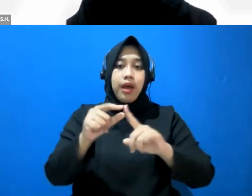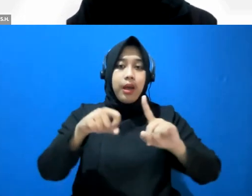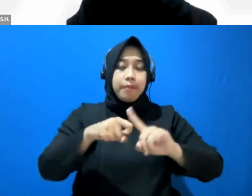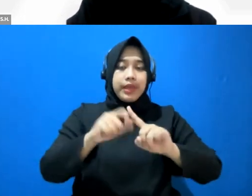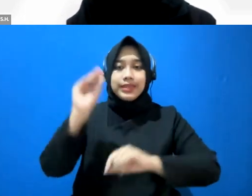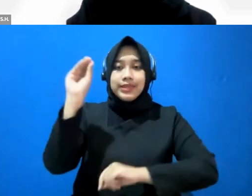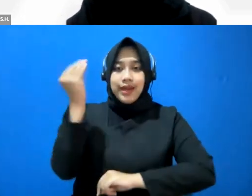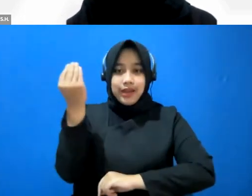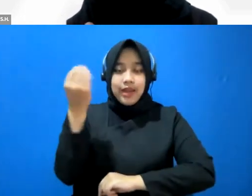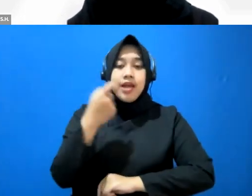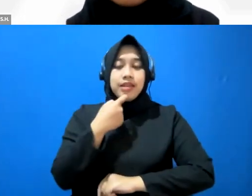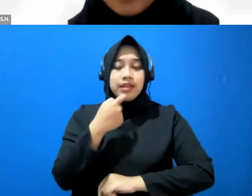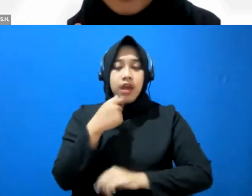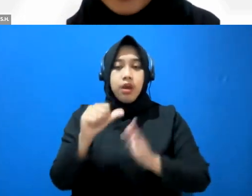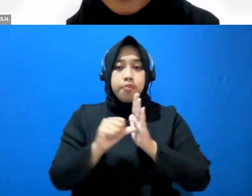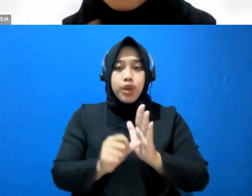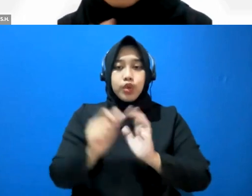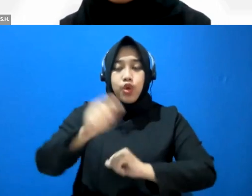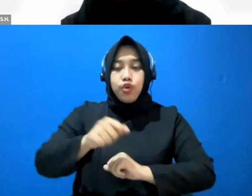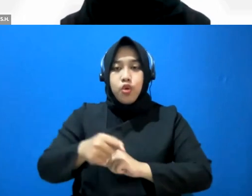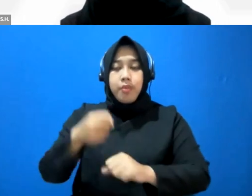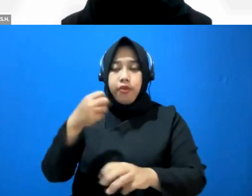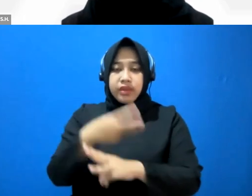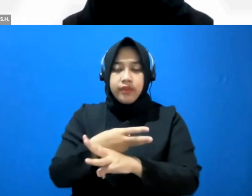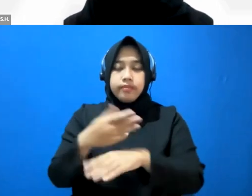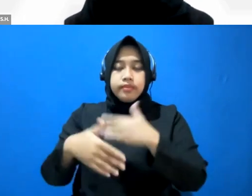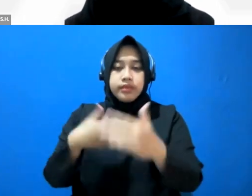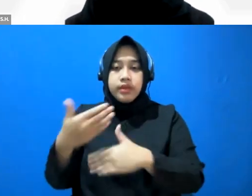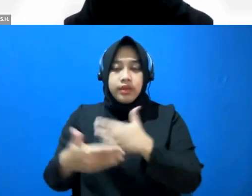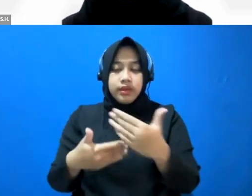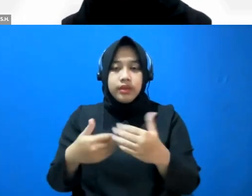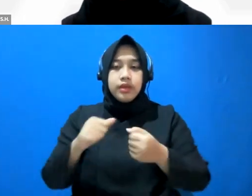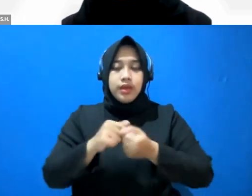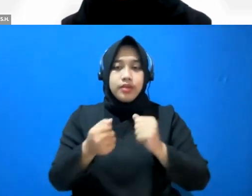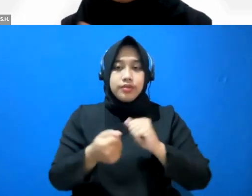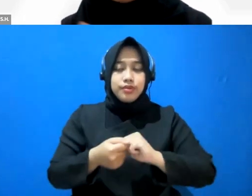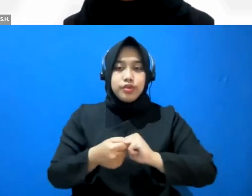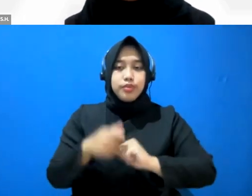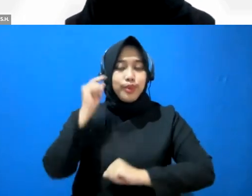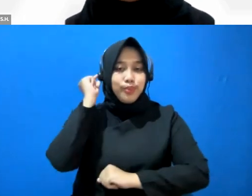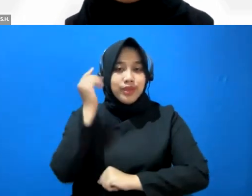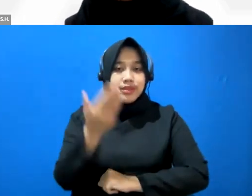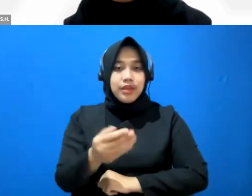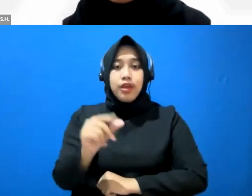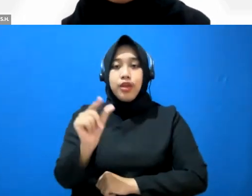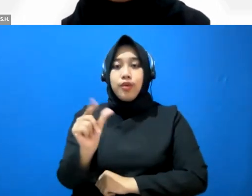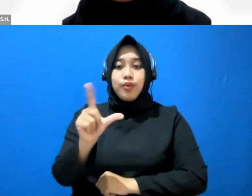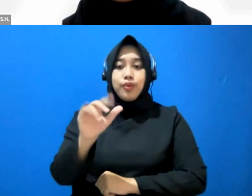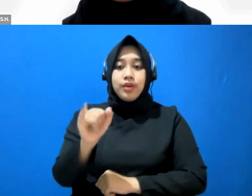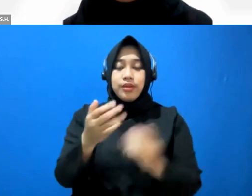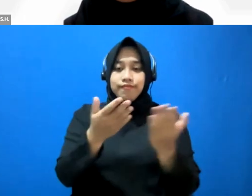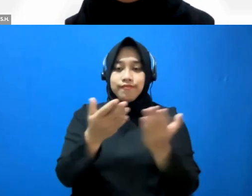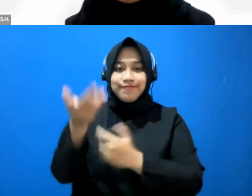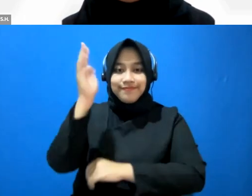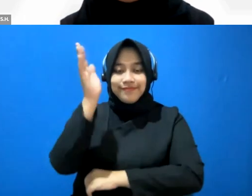kebutuhan bantuan hukum yang efektif untuk penanganan kasus perempuan. Silahkan Mbak Uli untuk menyampaikan materinya.